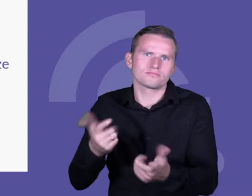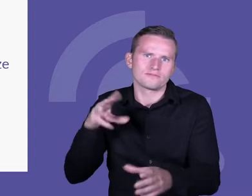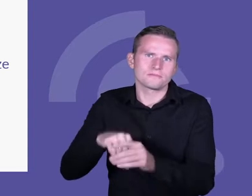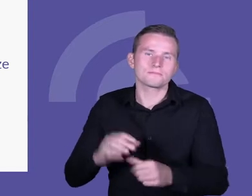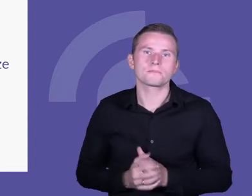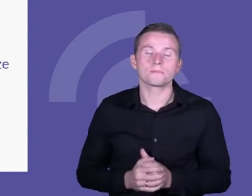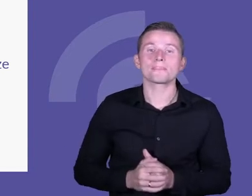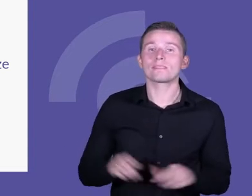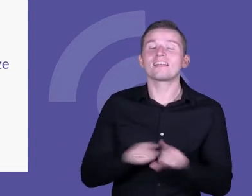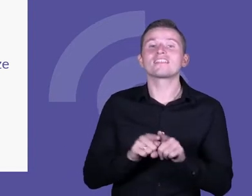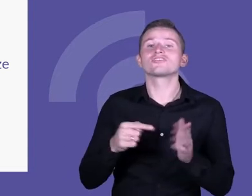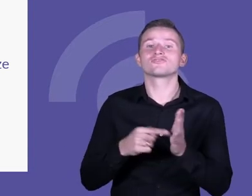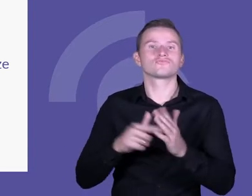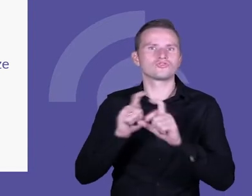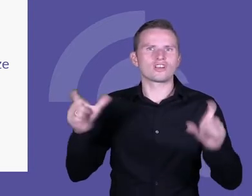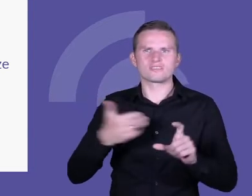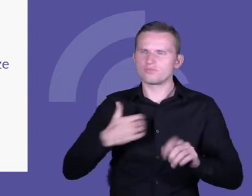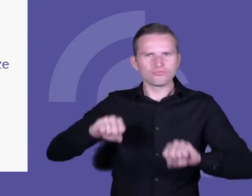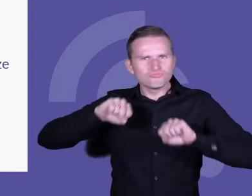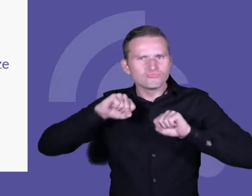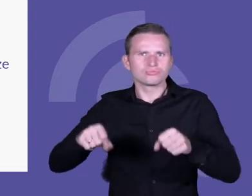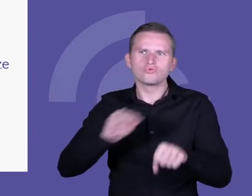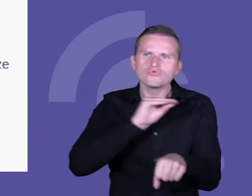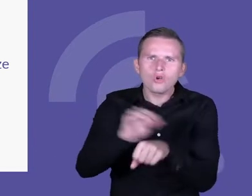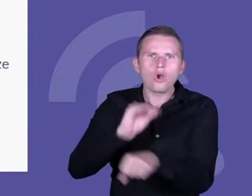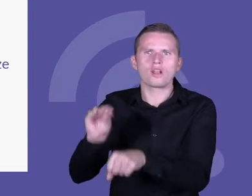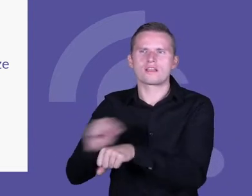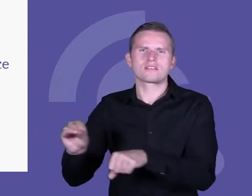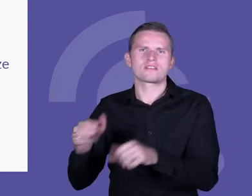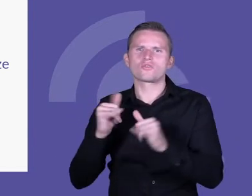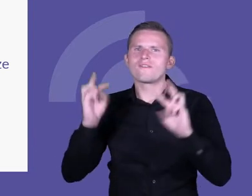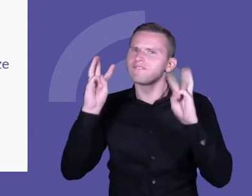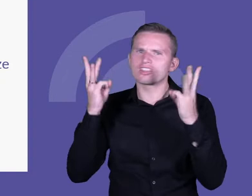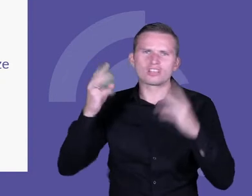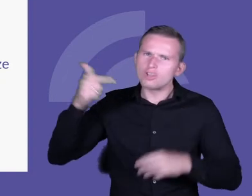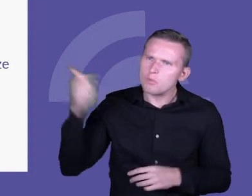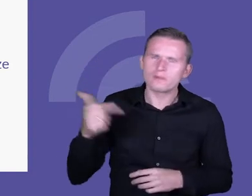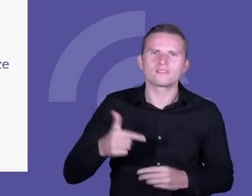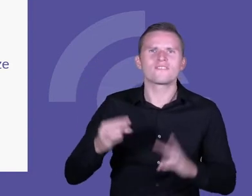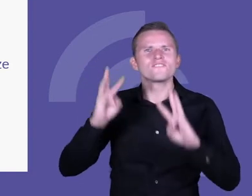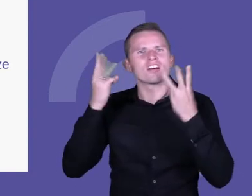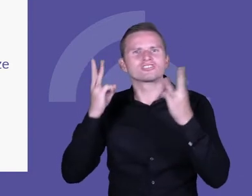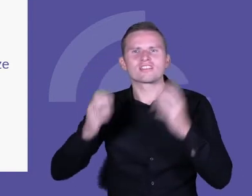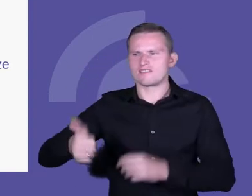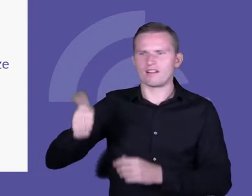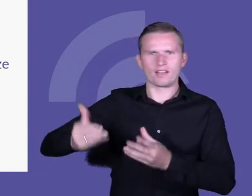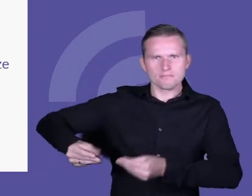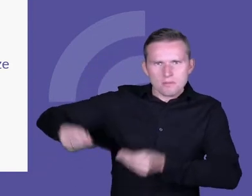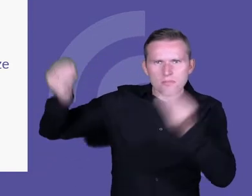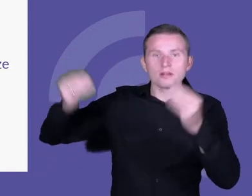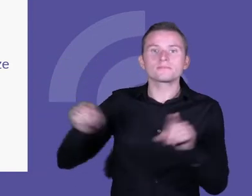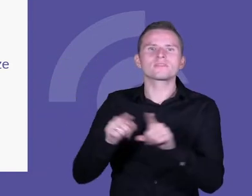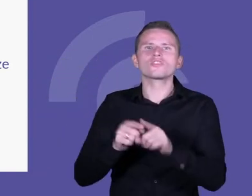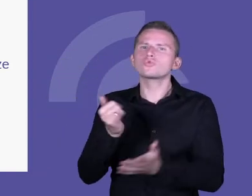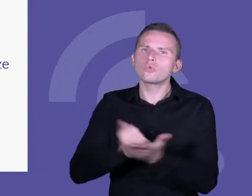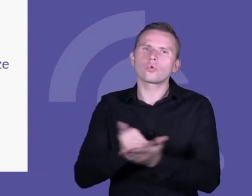czas to był także czas bardzo intensywnych szkoleń, warsztatów obowiązkowych, warsztatów fakultatywnych, kursu internetowego,